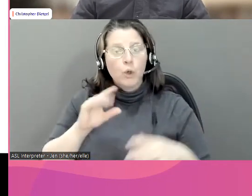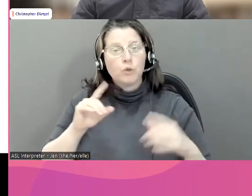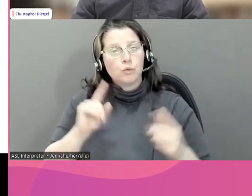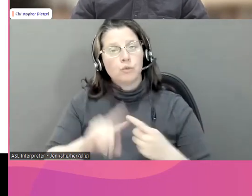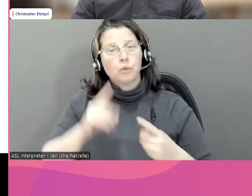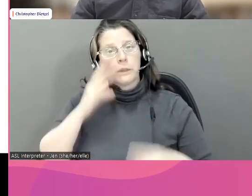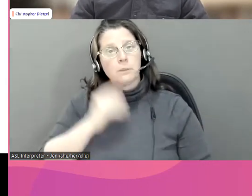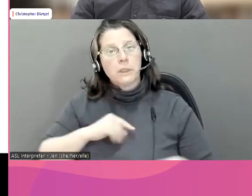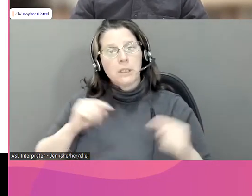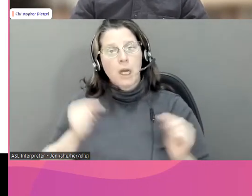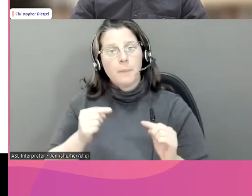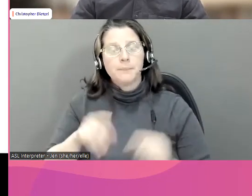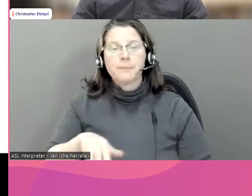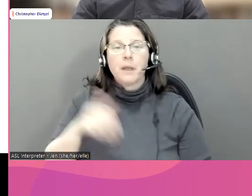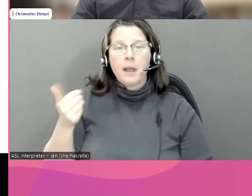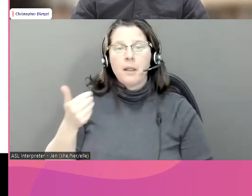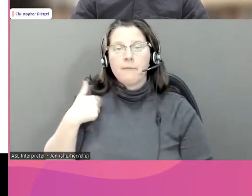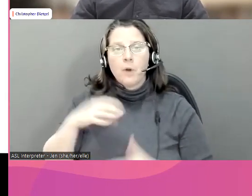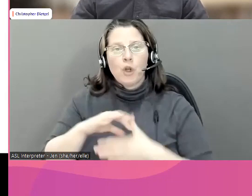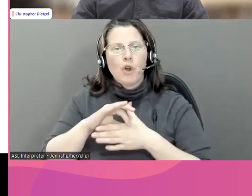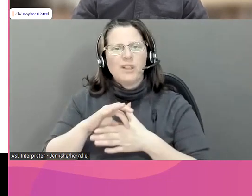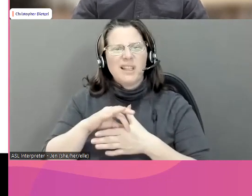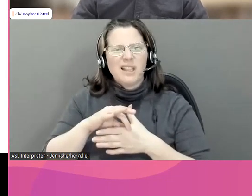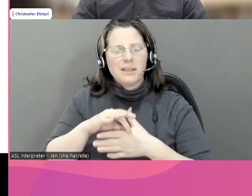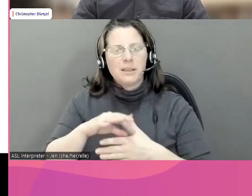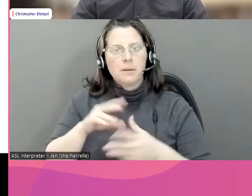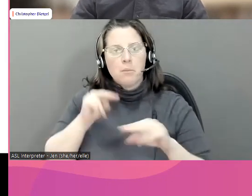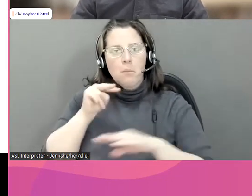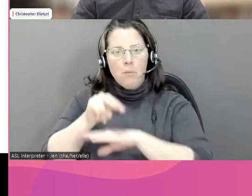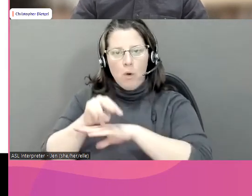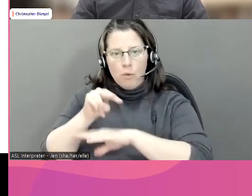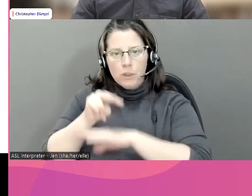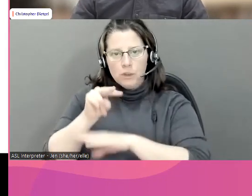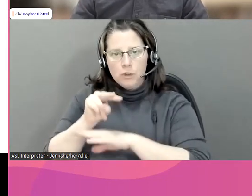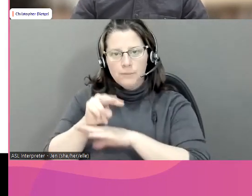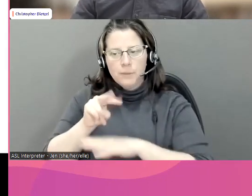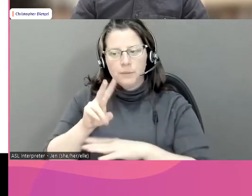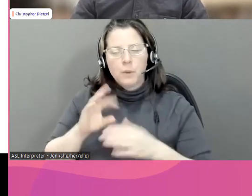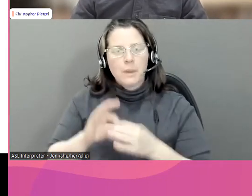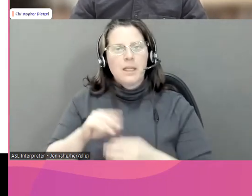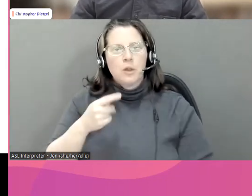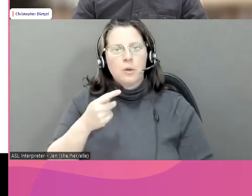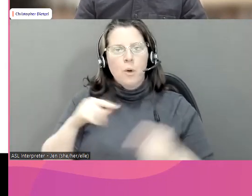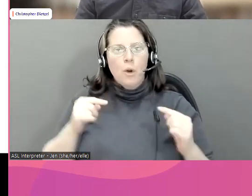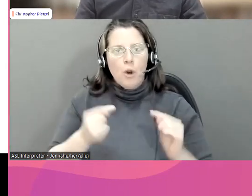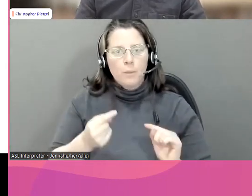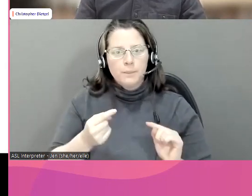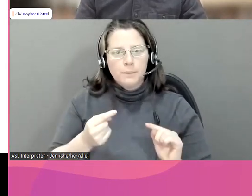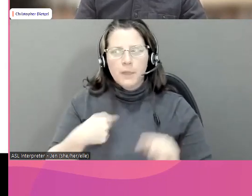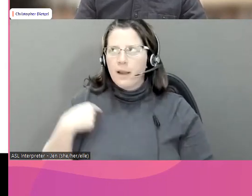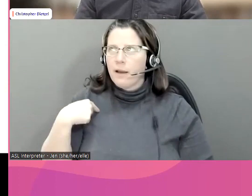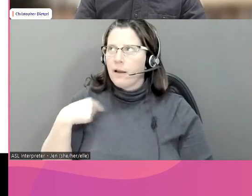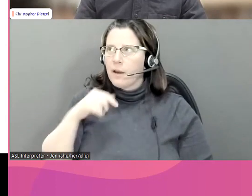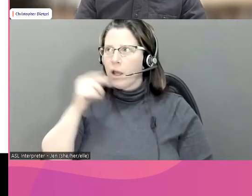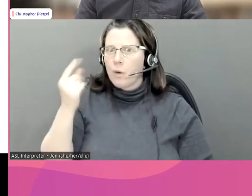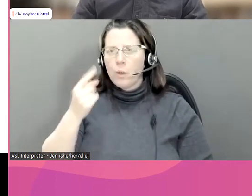etc., lorsque vous faites l'objet de violences. Il y aussi la manipulation de contenu. Il